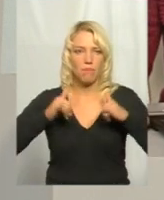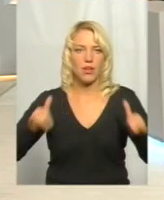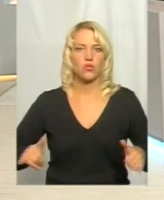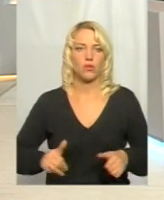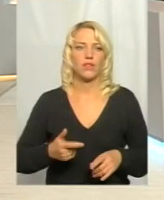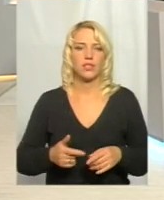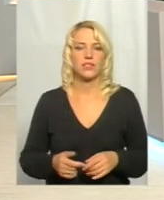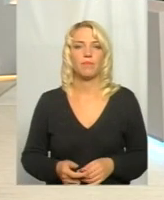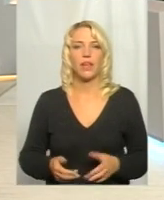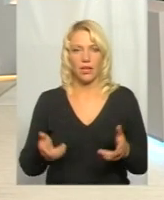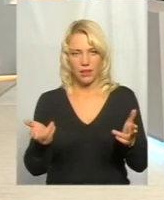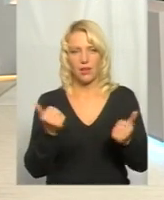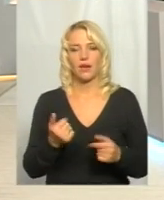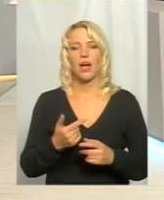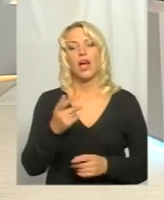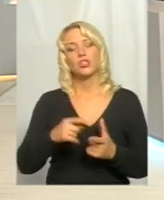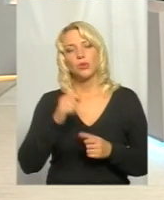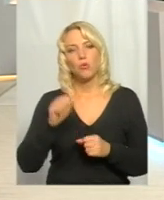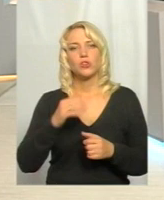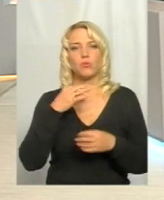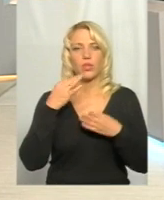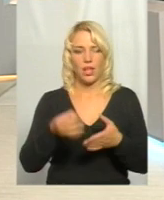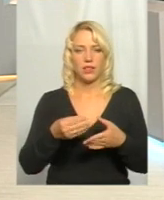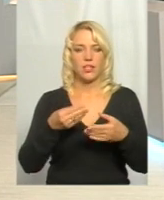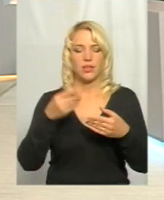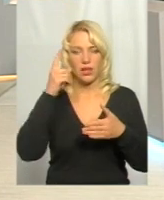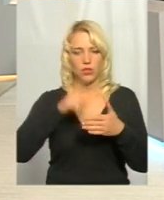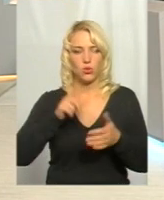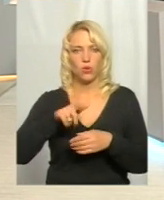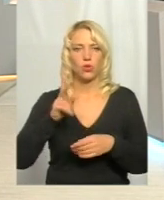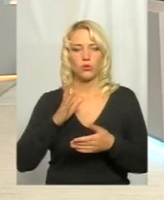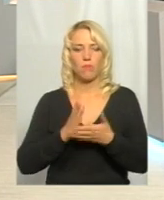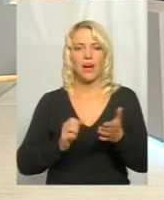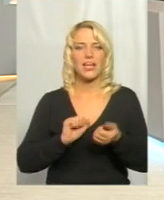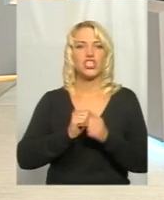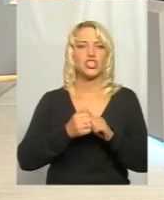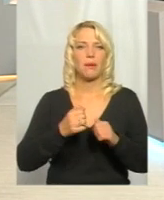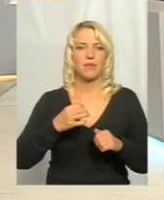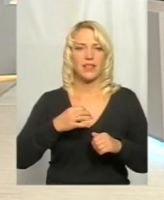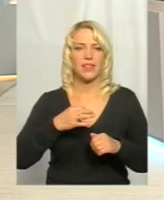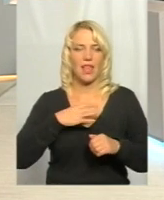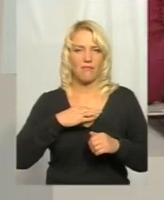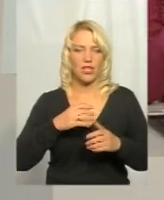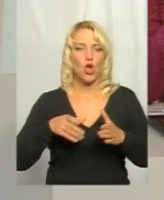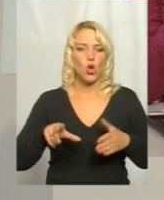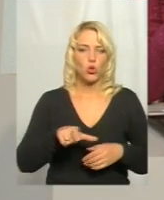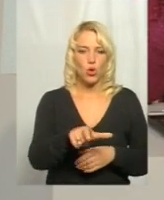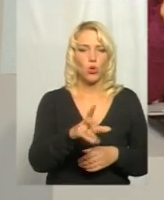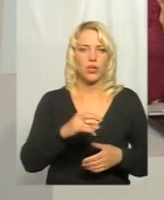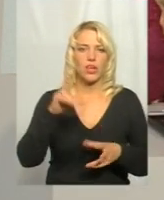А чи можемо дати надію тим людям, які мають щебеневі дороги, але дуже розраховують на асфальтобетонні?